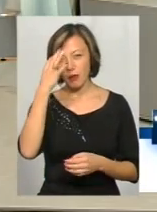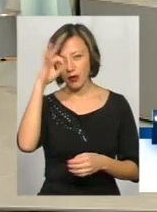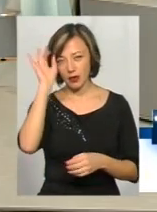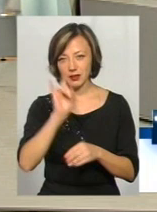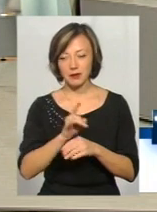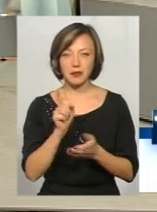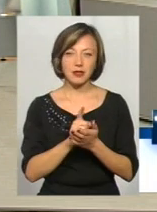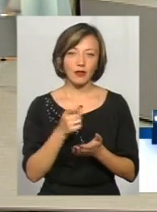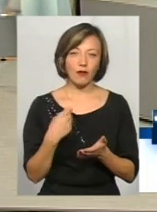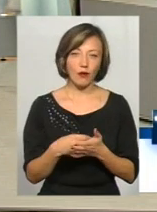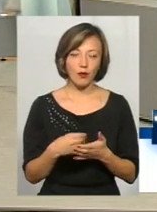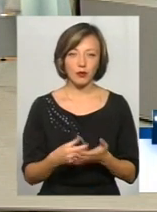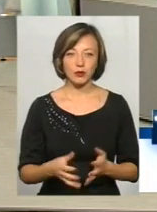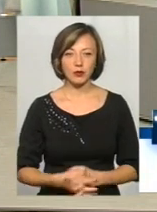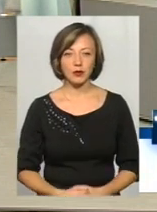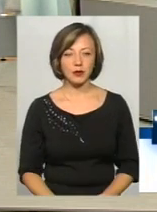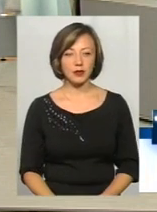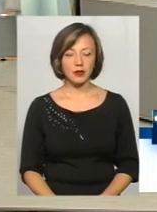Пенсійного фонду дуже багато є.